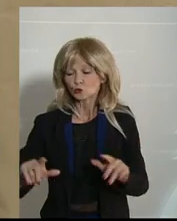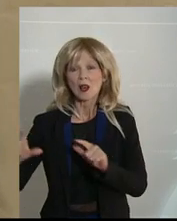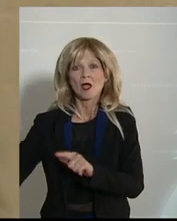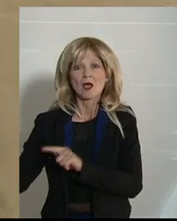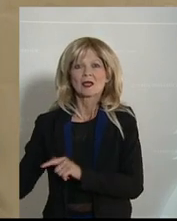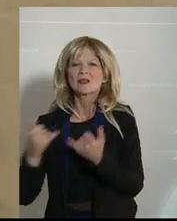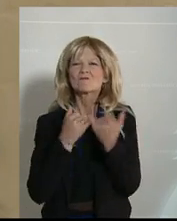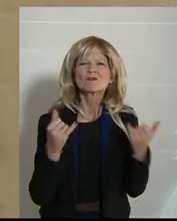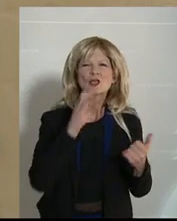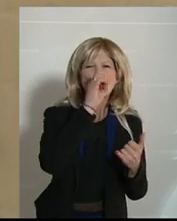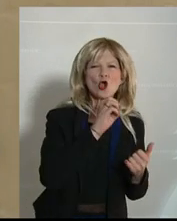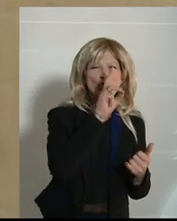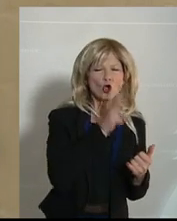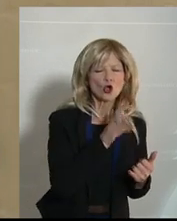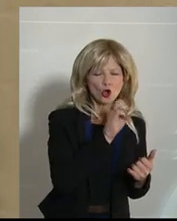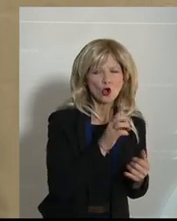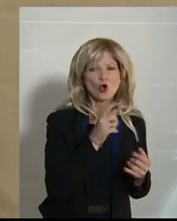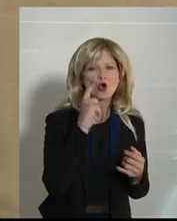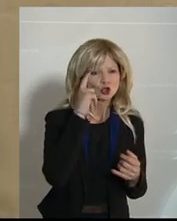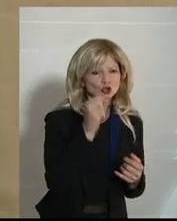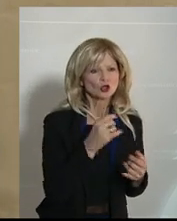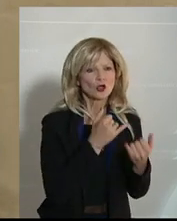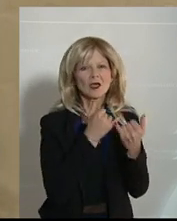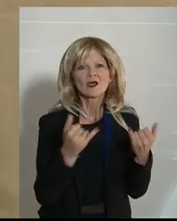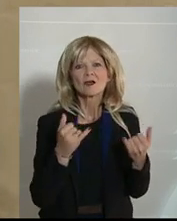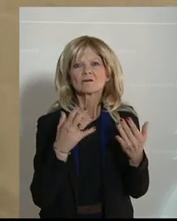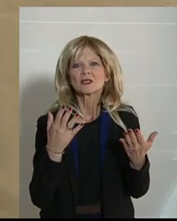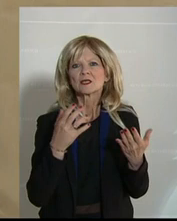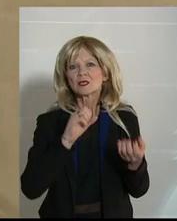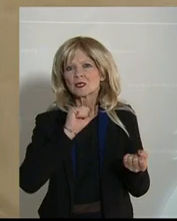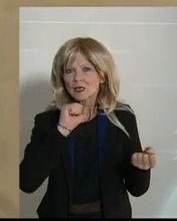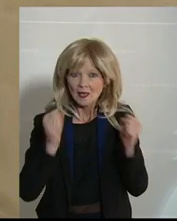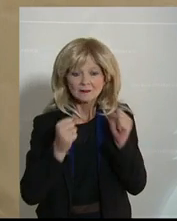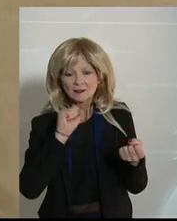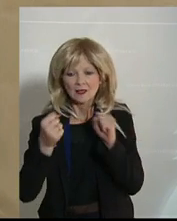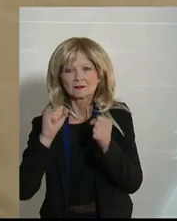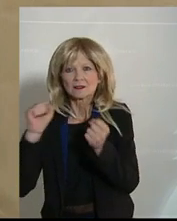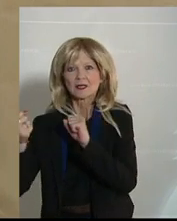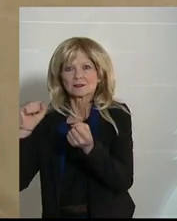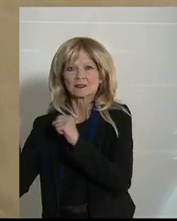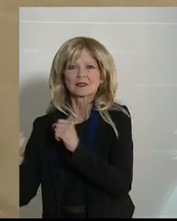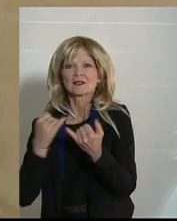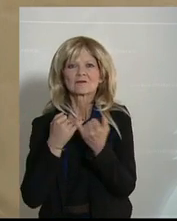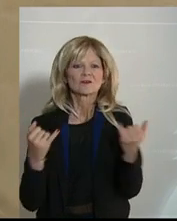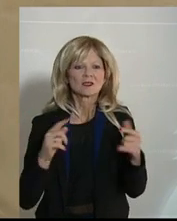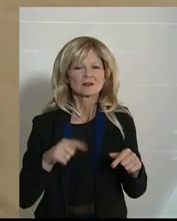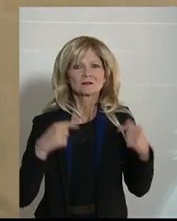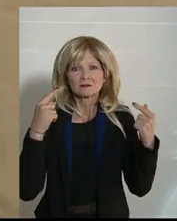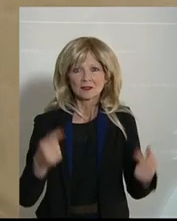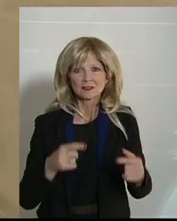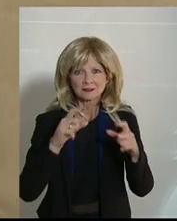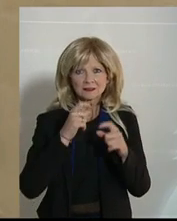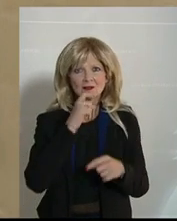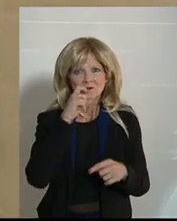Ökoprojekte, wie steuern wir die Wirtschaft um, dann ist der nächste siebenjährige Finanzrahmen der Europäischen Union der, der ein gemeinsames Europa